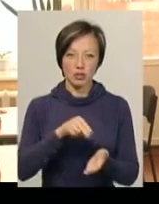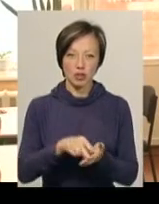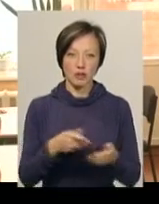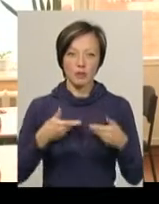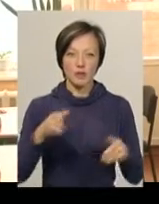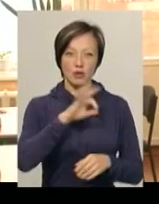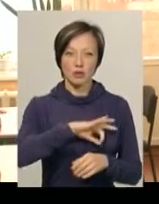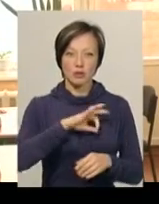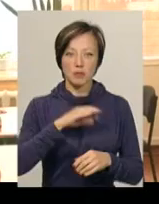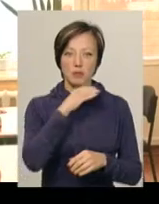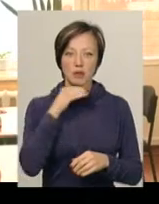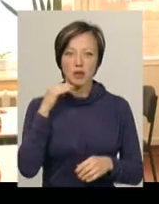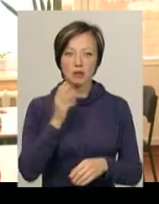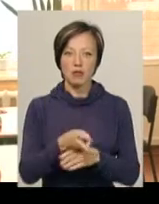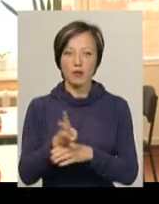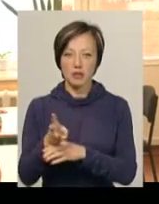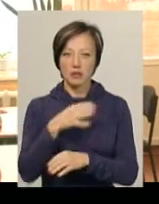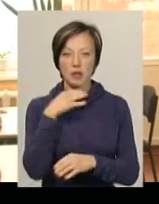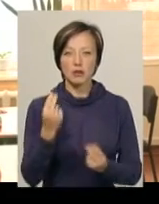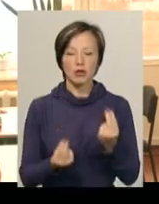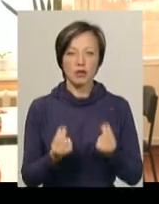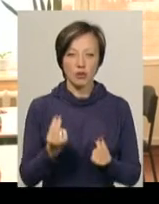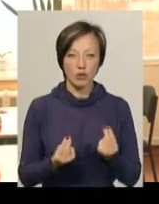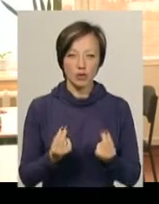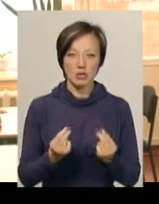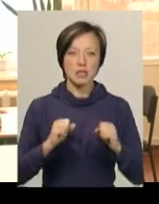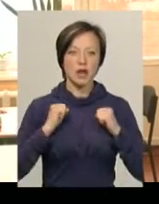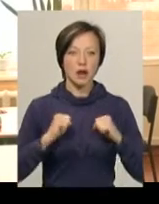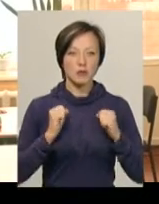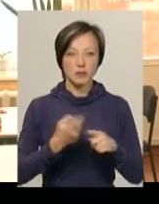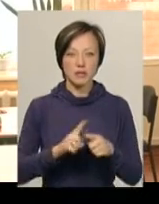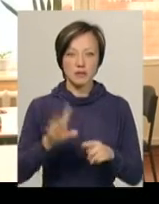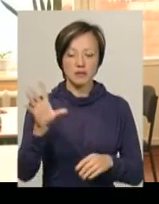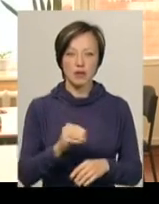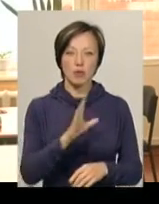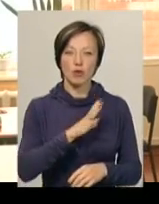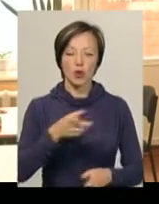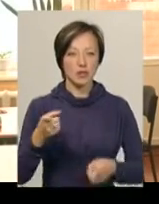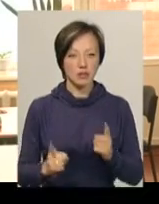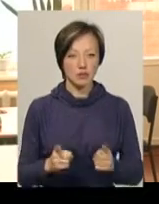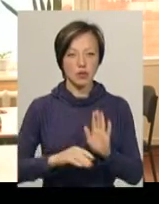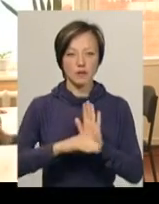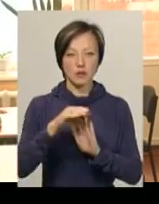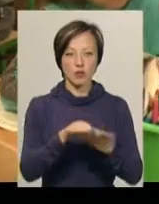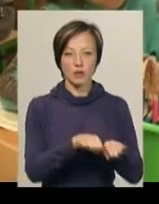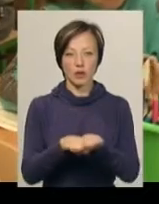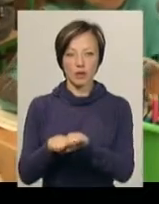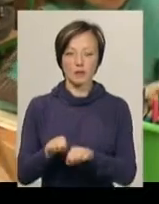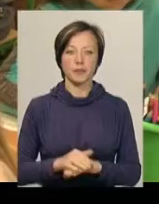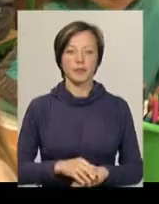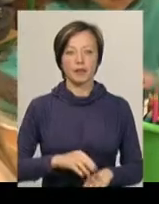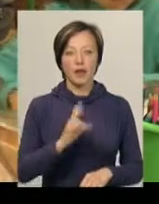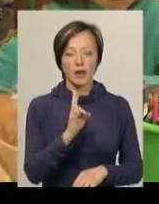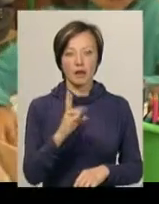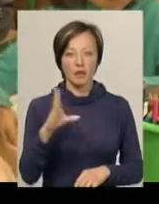Ми використовуємо дуже багато відео, багато ігор, стараємося, щоб це все було дійсно на високому рівні. Навчально